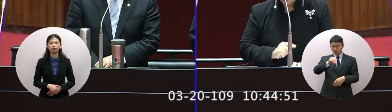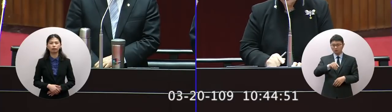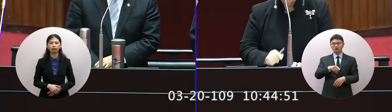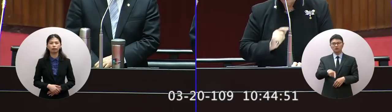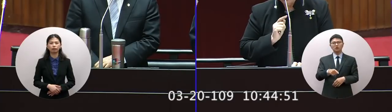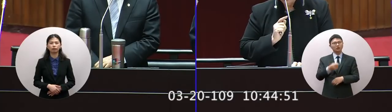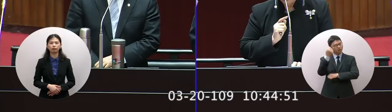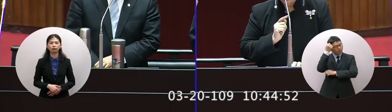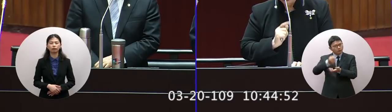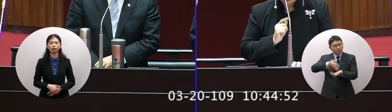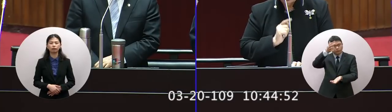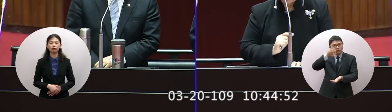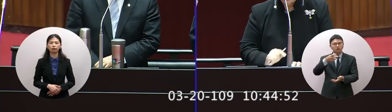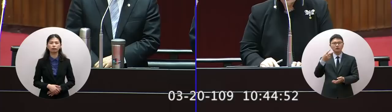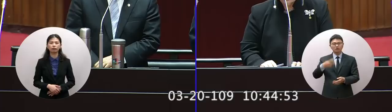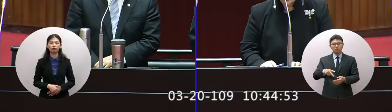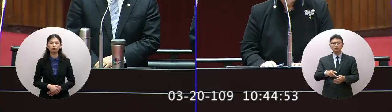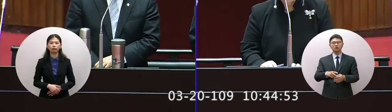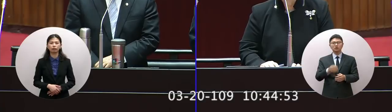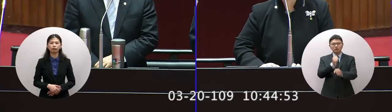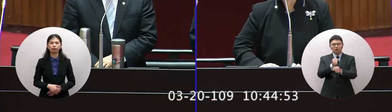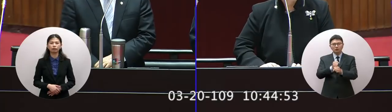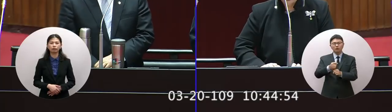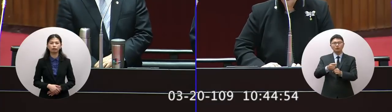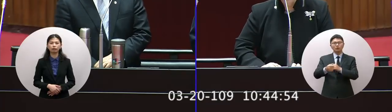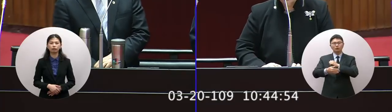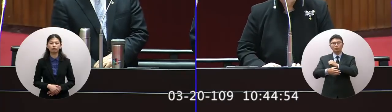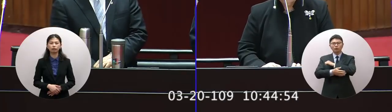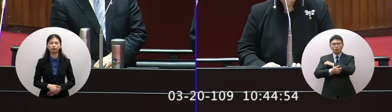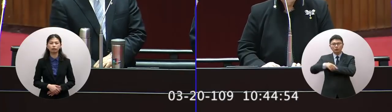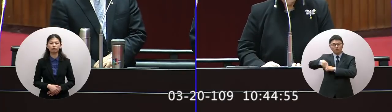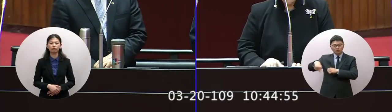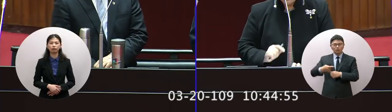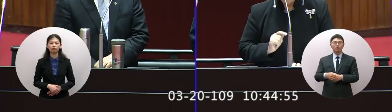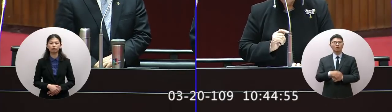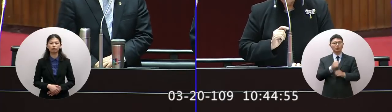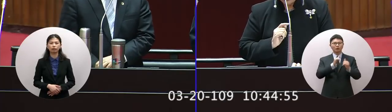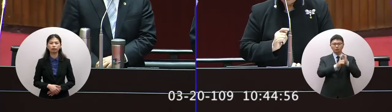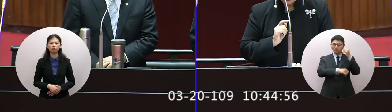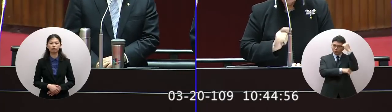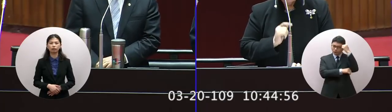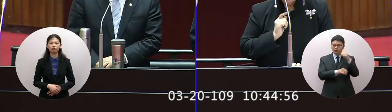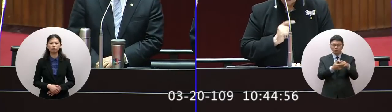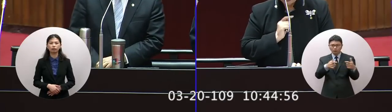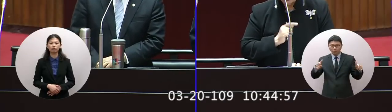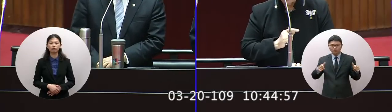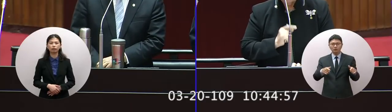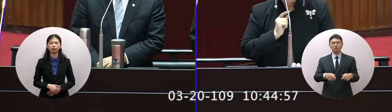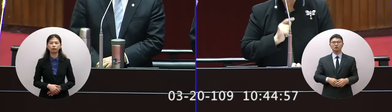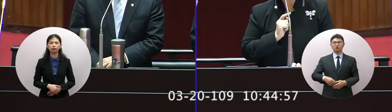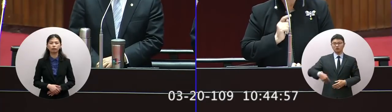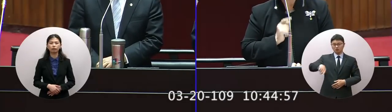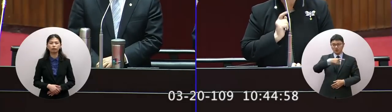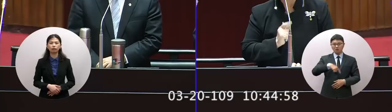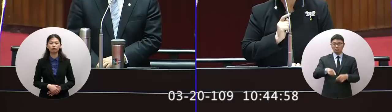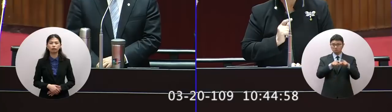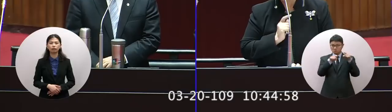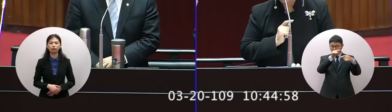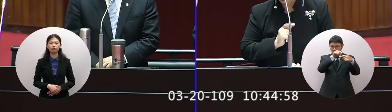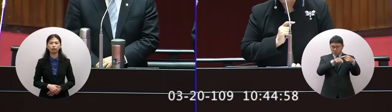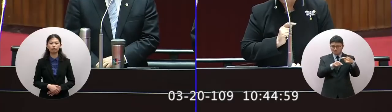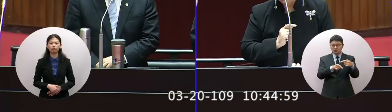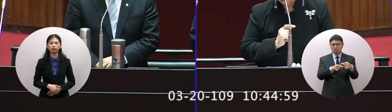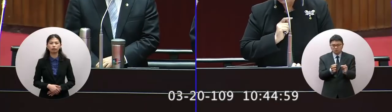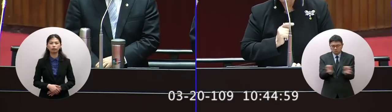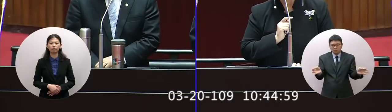理官還是理官的從業人員發給多少民宿到底在相關業者的從業人員平均能拿